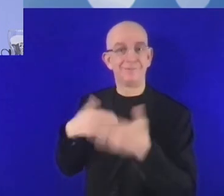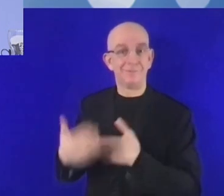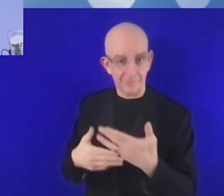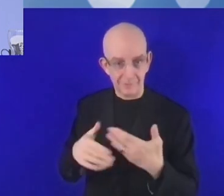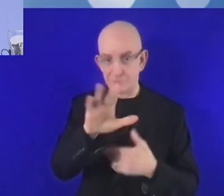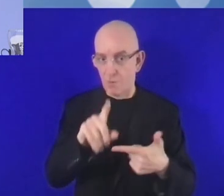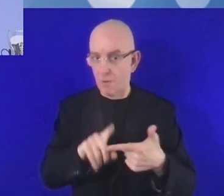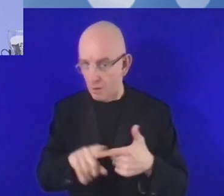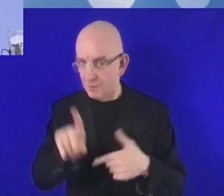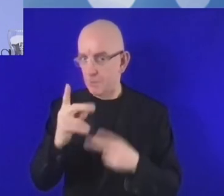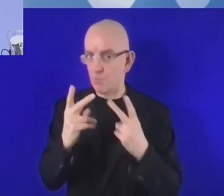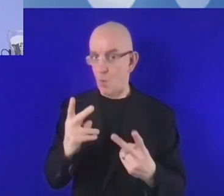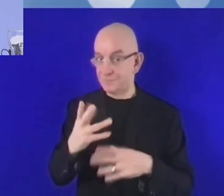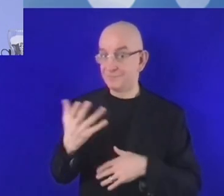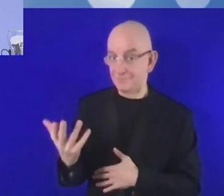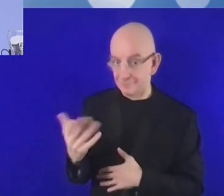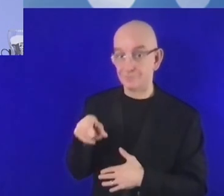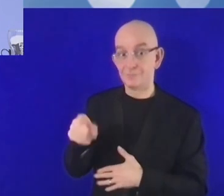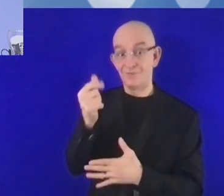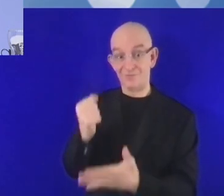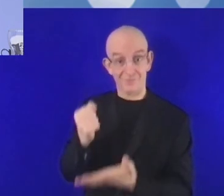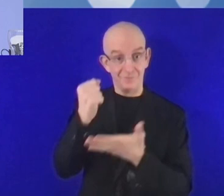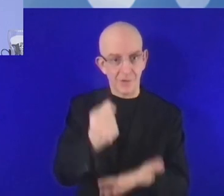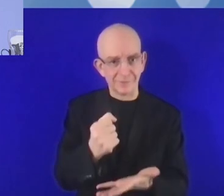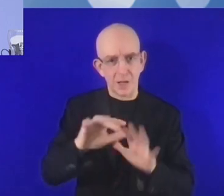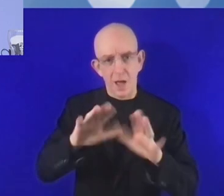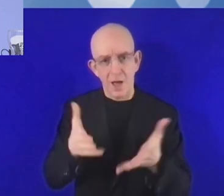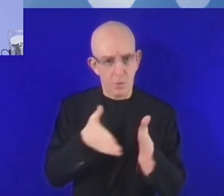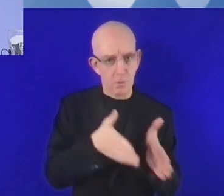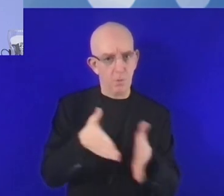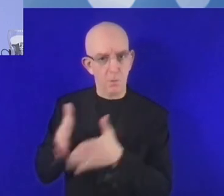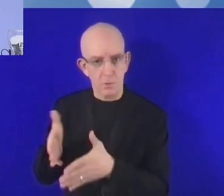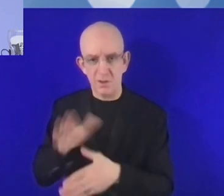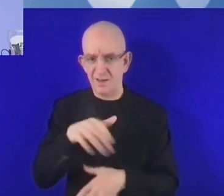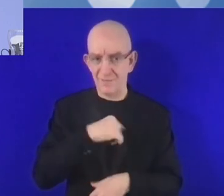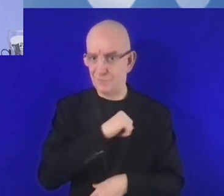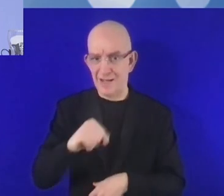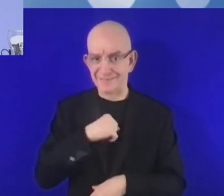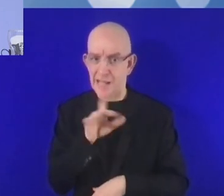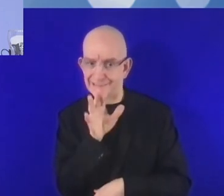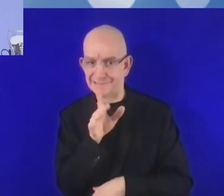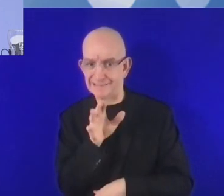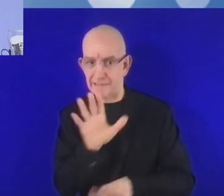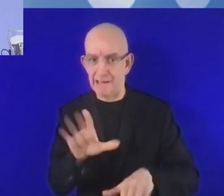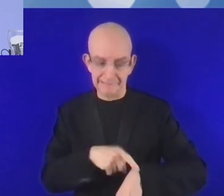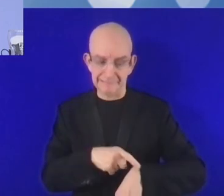نجد حلولاً لذلك سأتحدث بإجازة لأنني أعرف أن الوقت